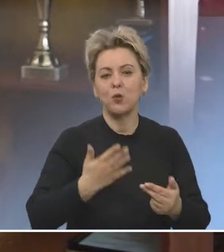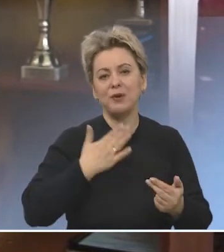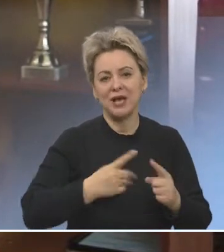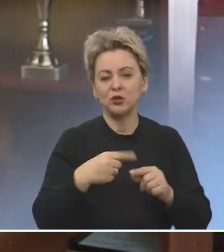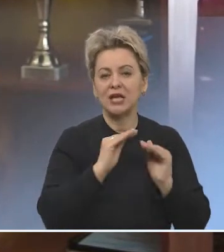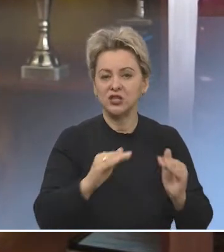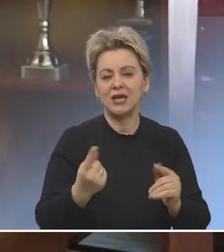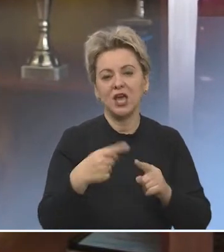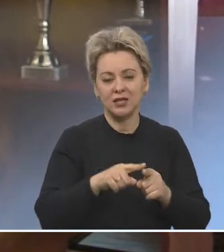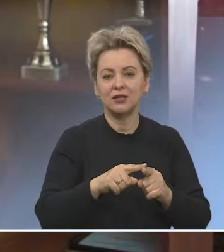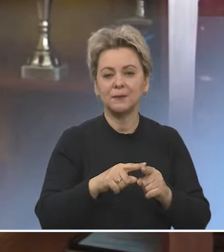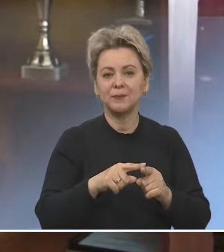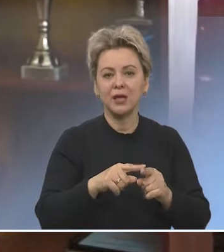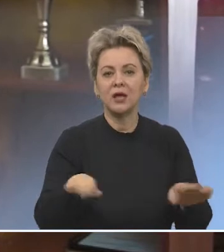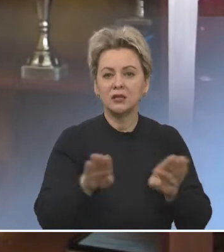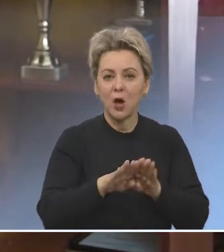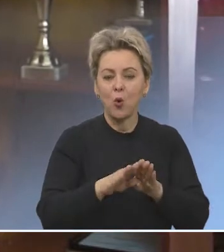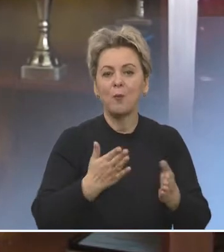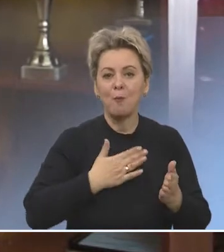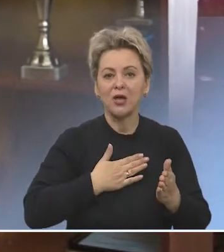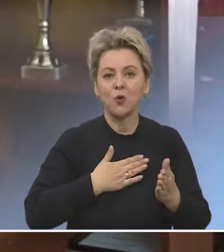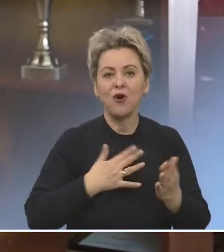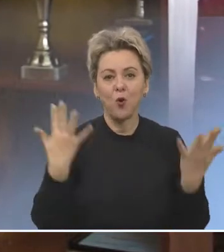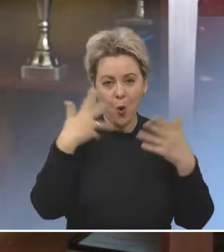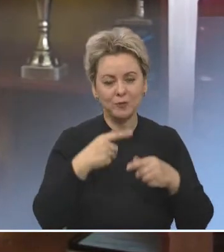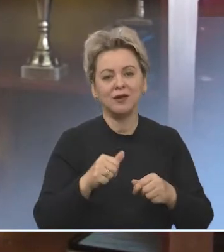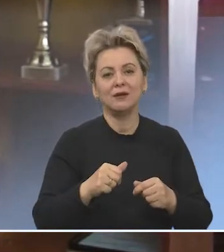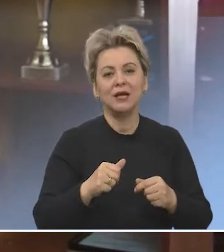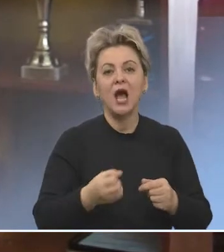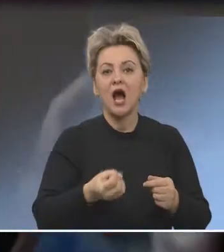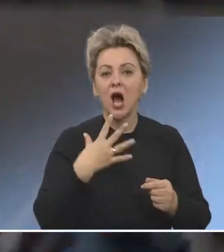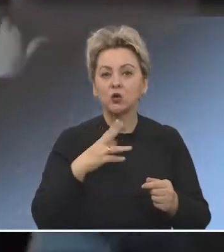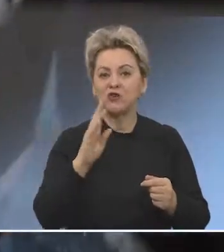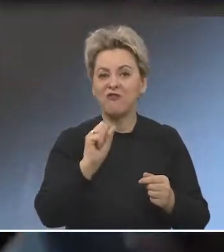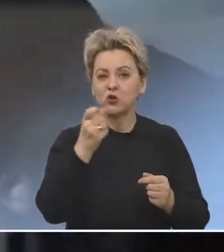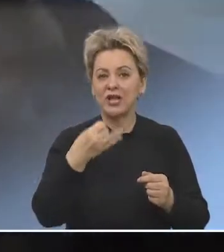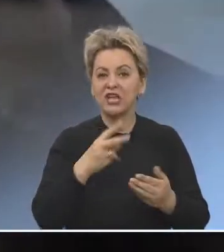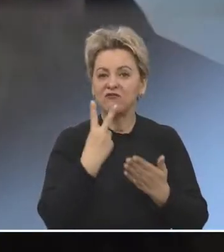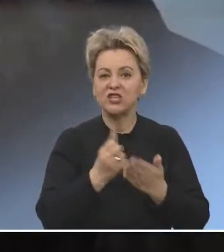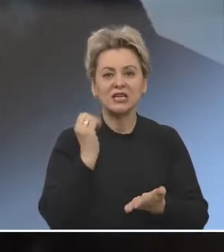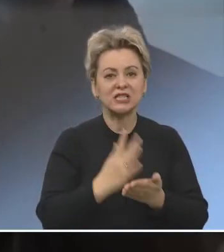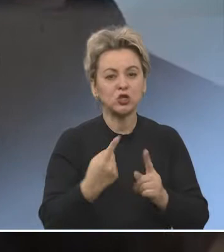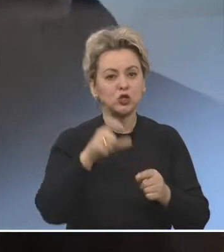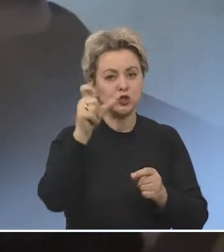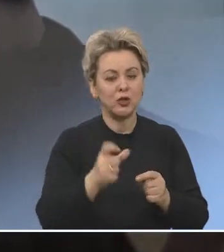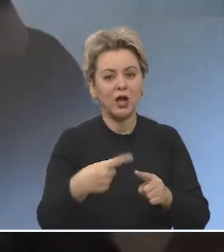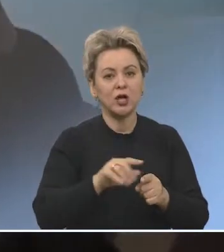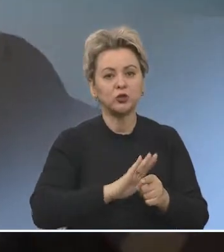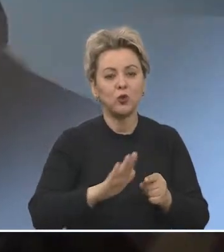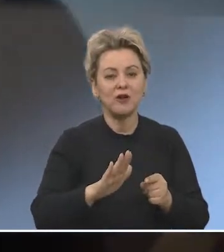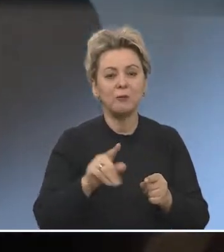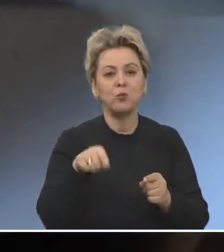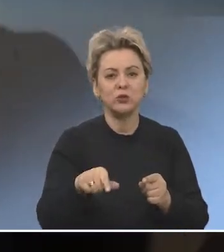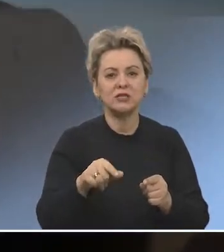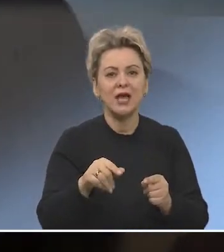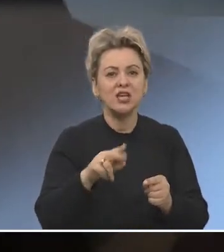атмосферу, приятную для детей, мне кажется, это вот такое мое хобби даже. Хорошего вожатого видно сразу. Это человек, которого